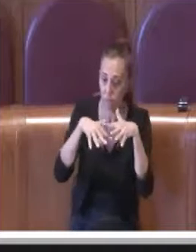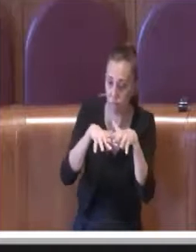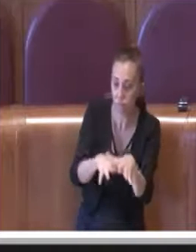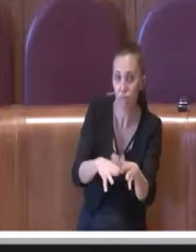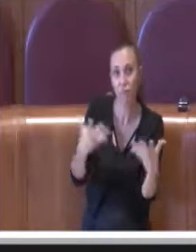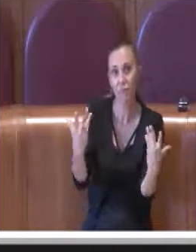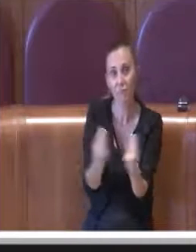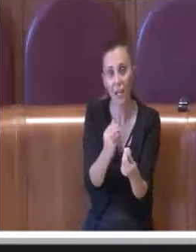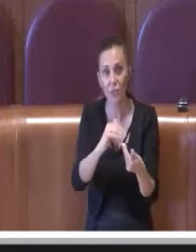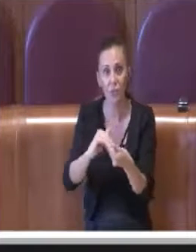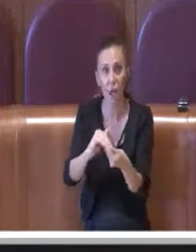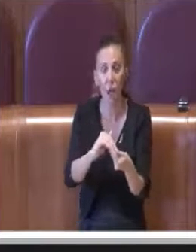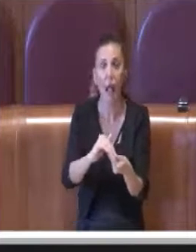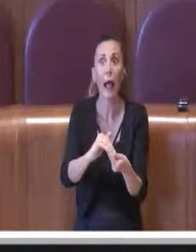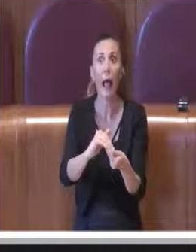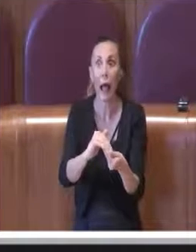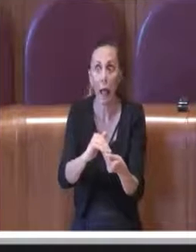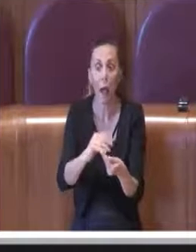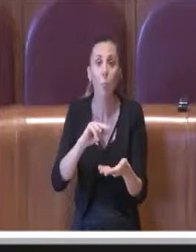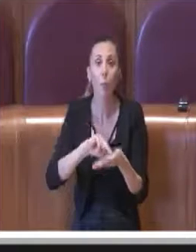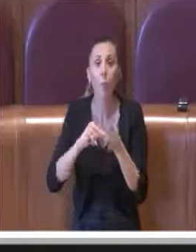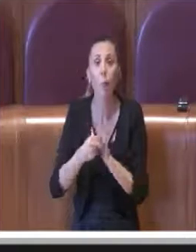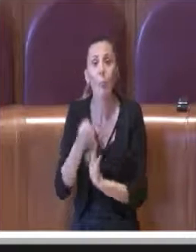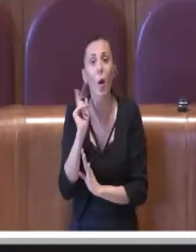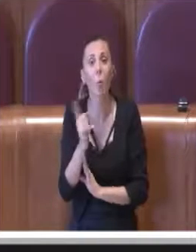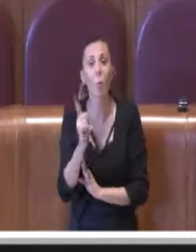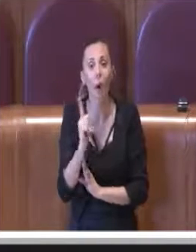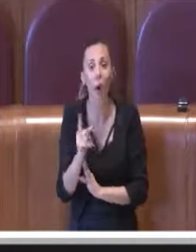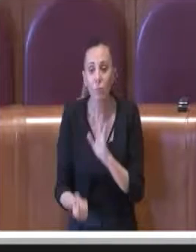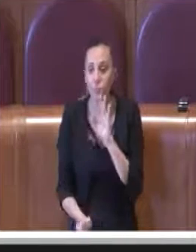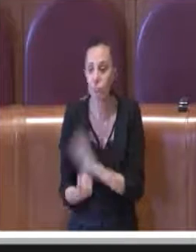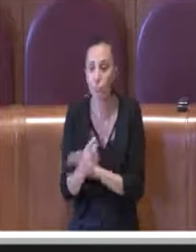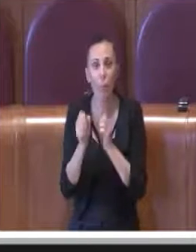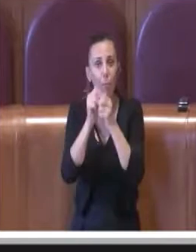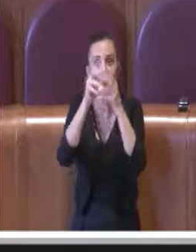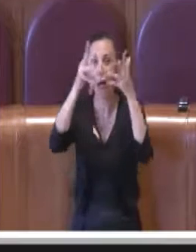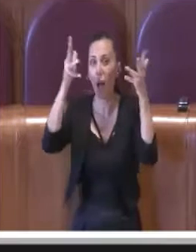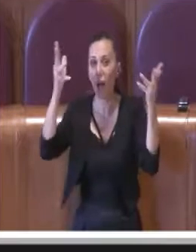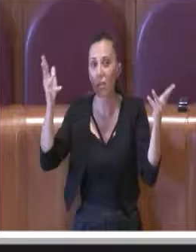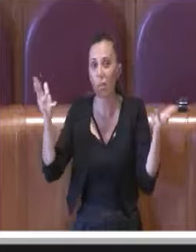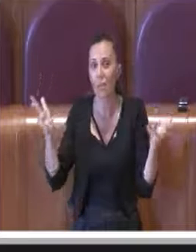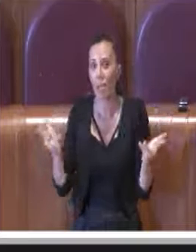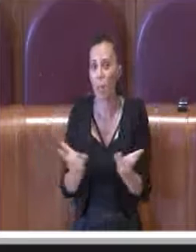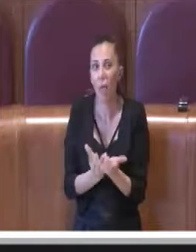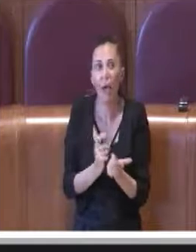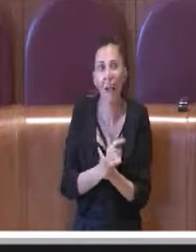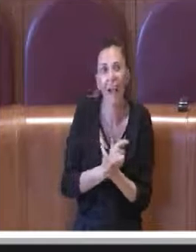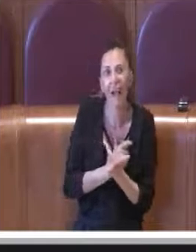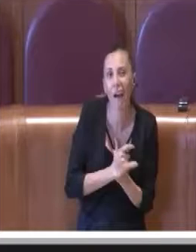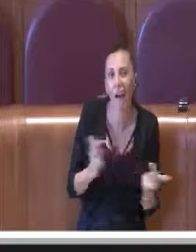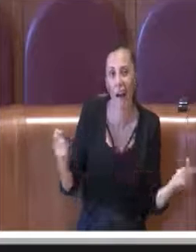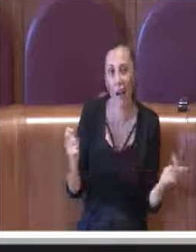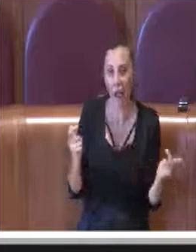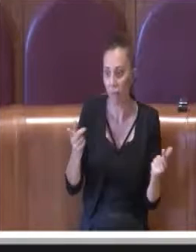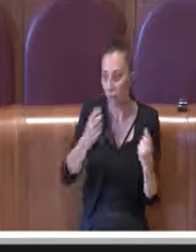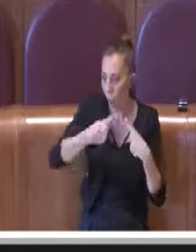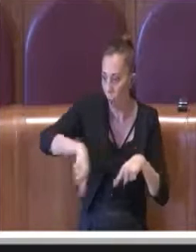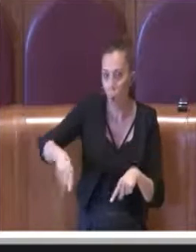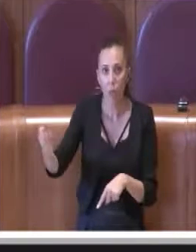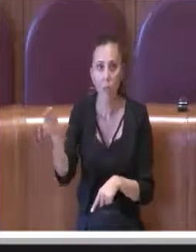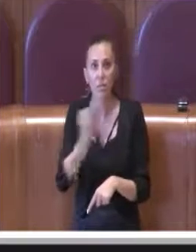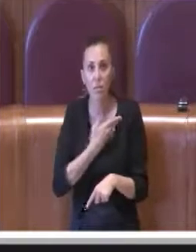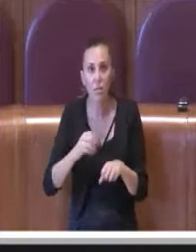problema è che siamo stati colti da una pandemia gravissima, una pandemia mondiale, ne stiamo ancora subendo